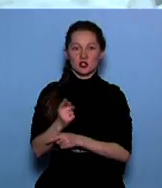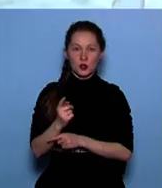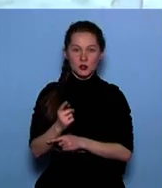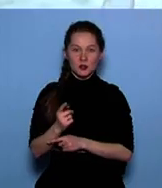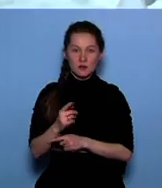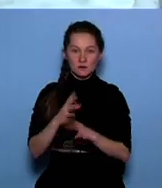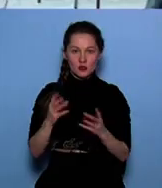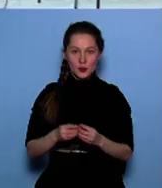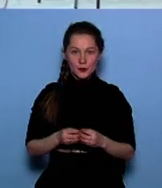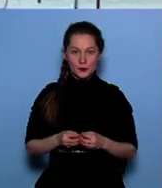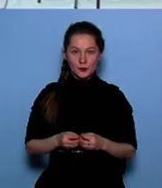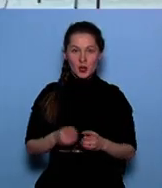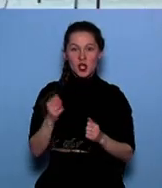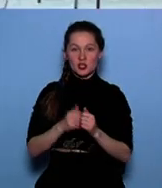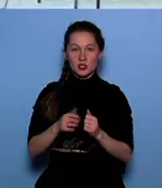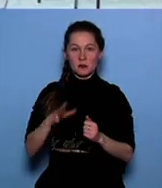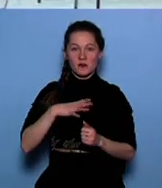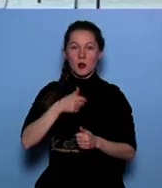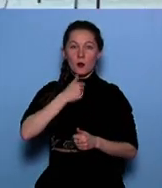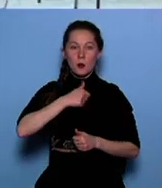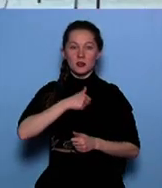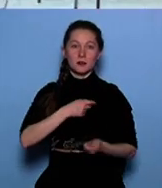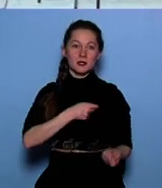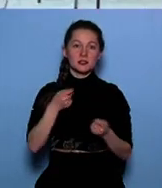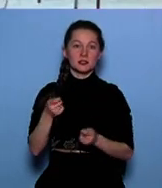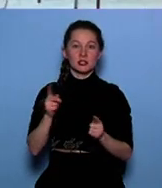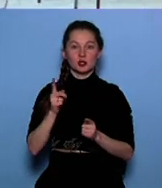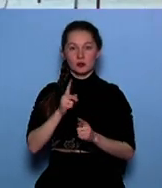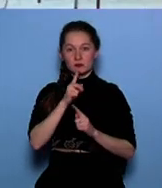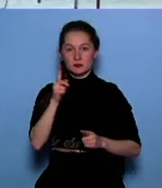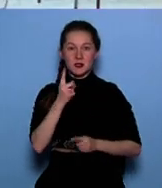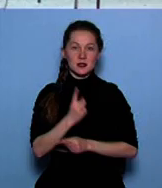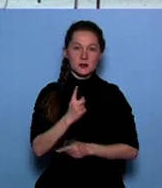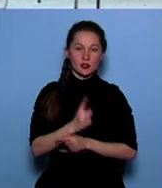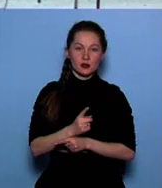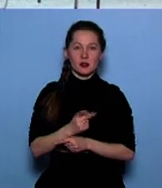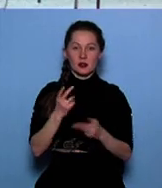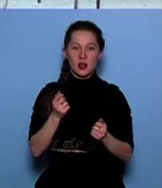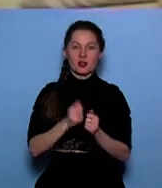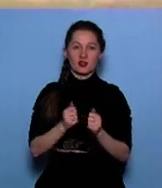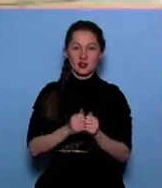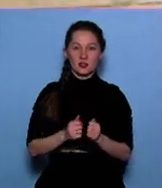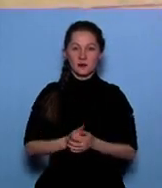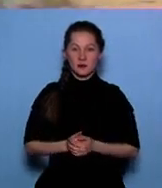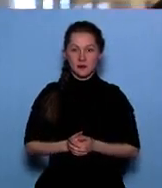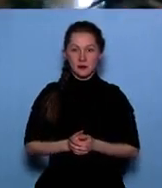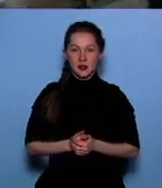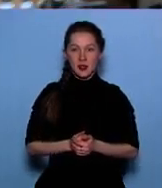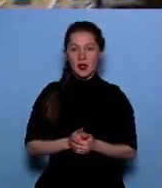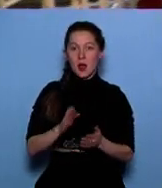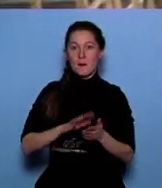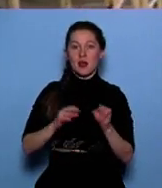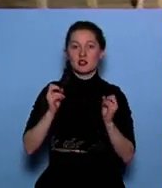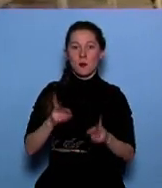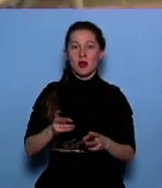аппарат. Часто бывают попытки принести что-то запрещенное? Ну, раз в месяц бывает где-то. Безопасность осужденных и